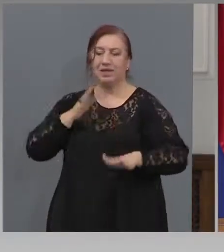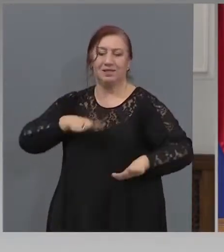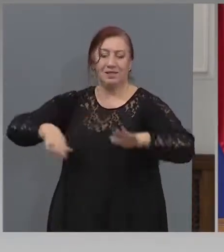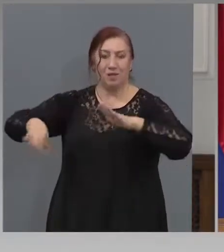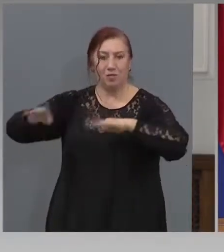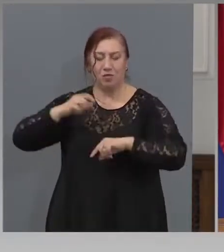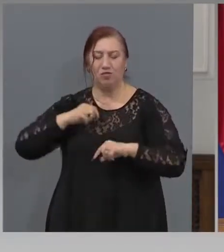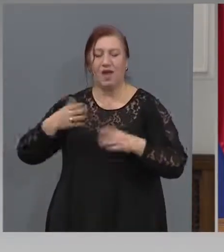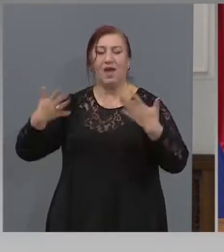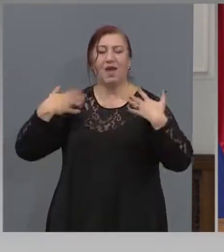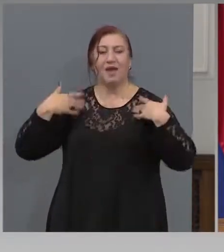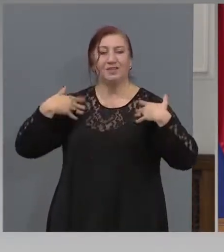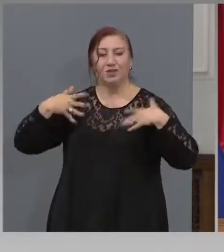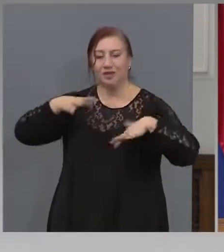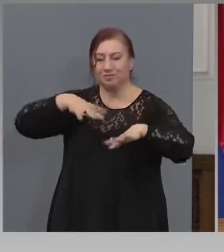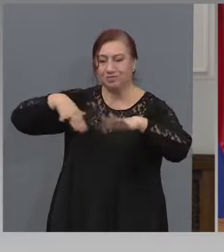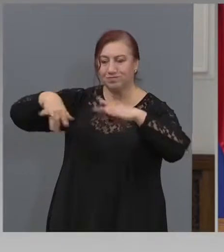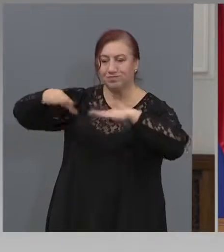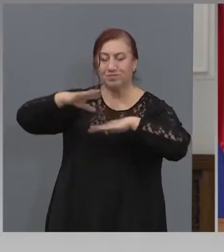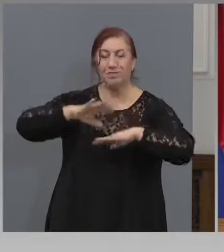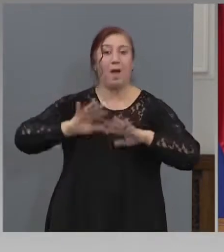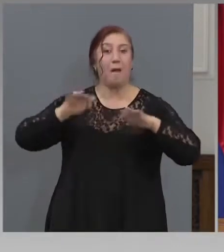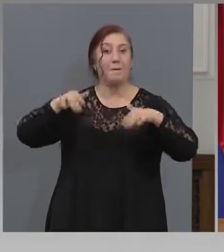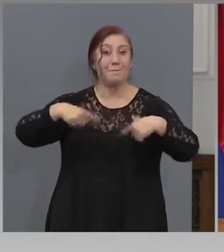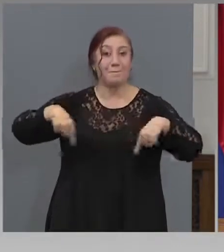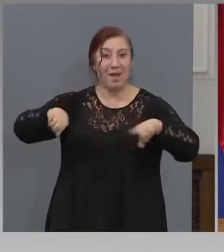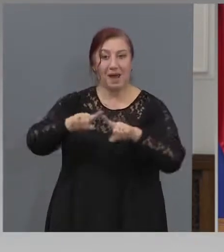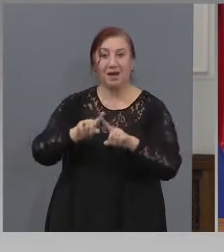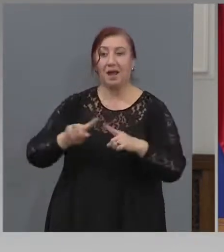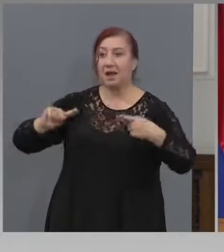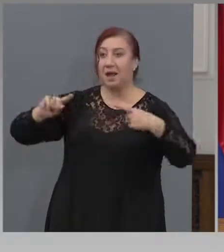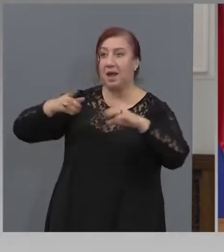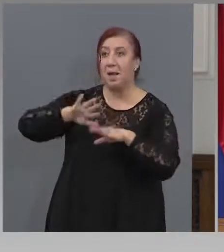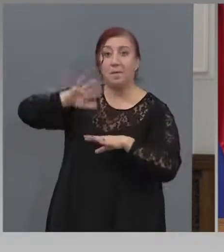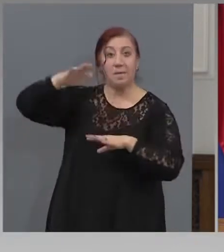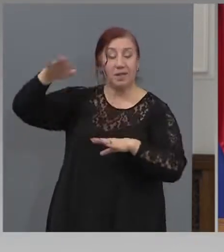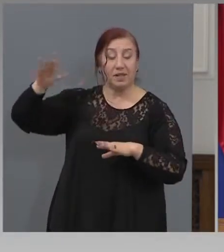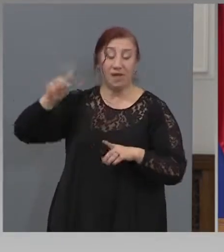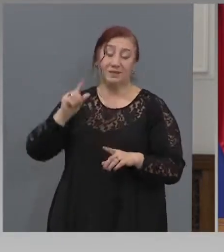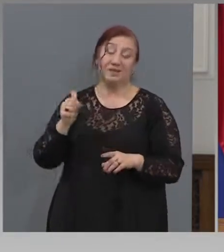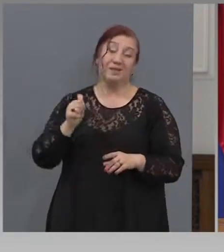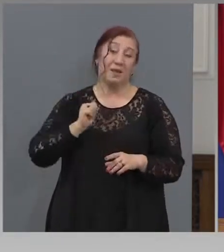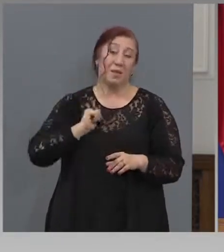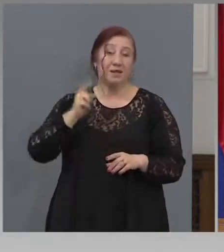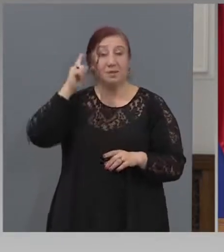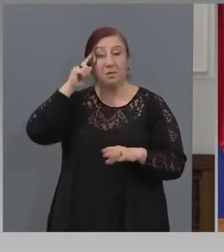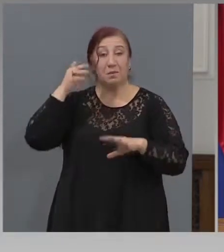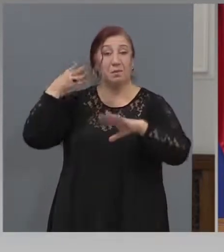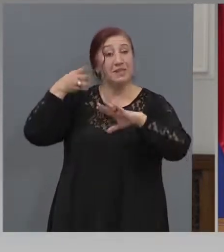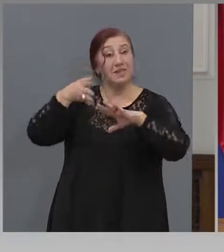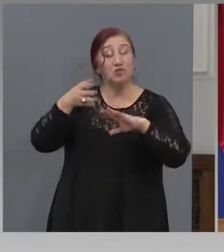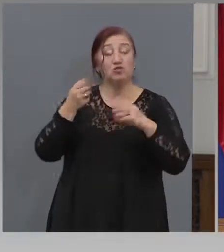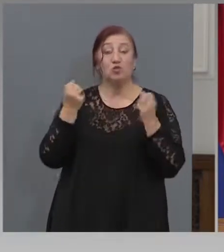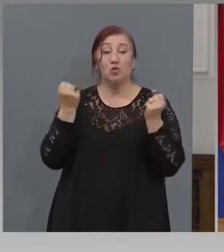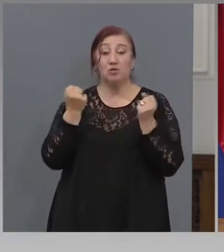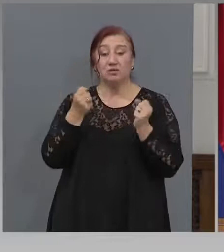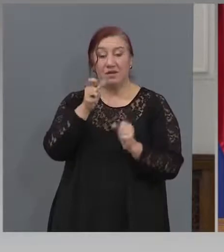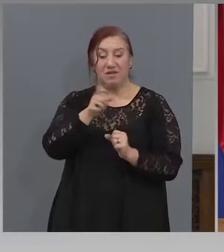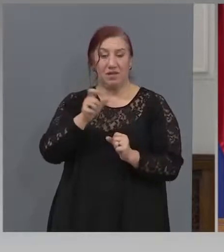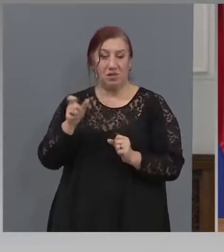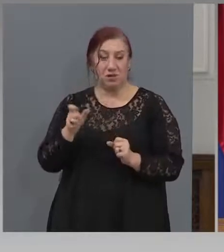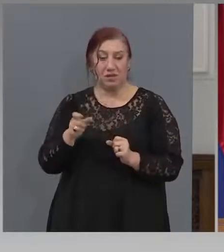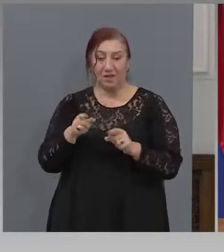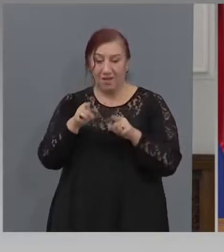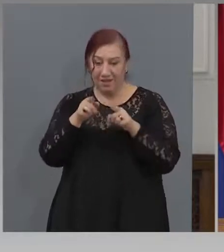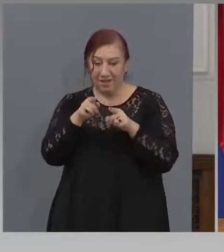планината, за да съхраниме и психическото здраве на хората, защото и двете неща са се измерили. Това, което в другите държави,